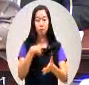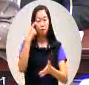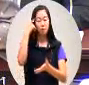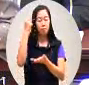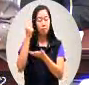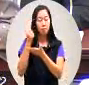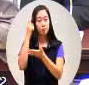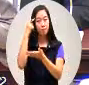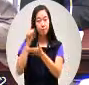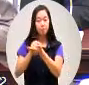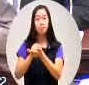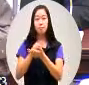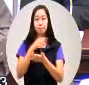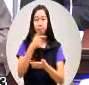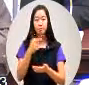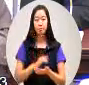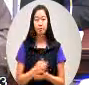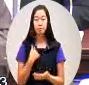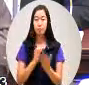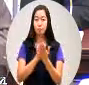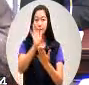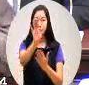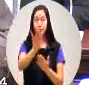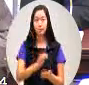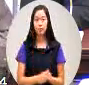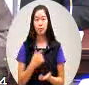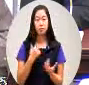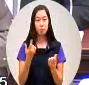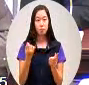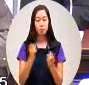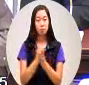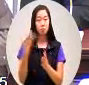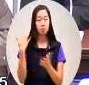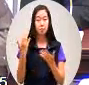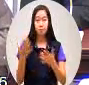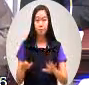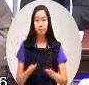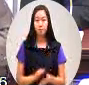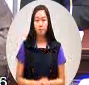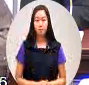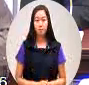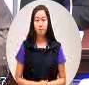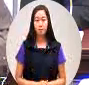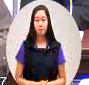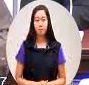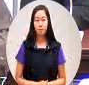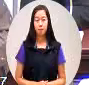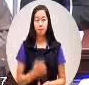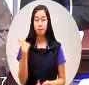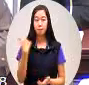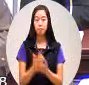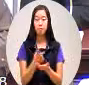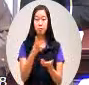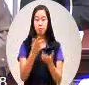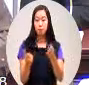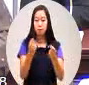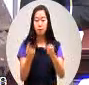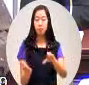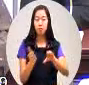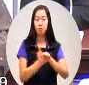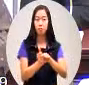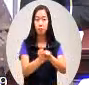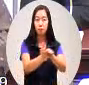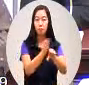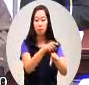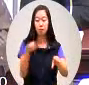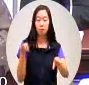非常深刻后来我也曾经在那是坐车子跟当时用